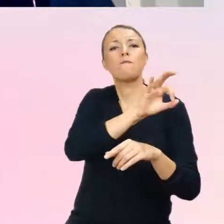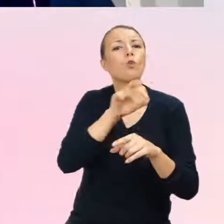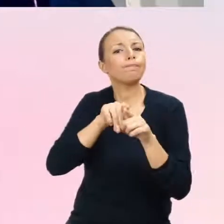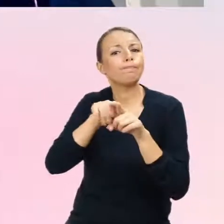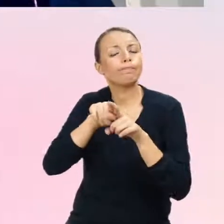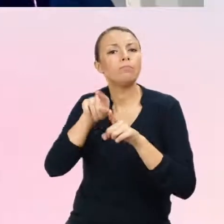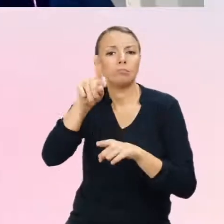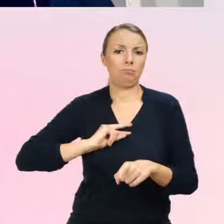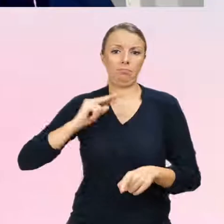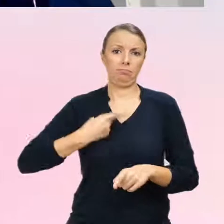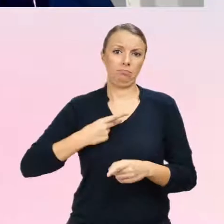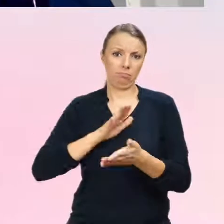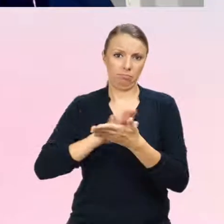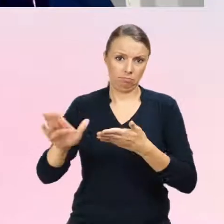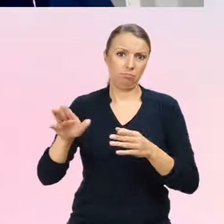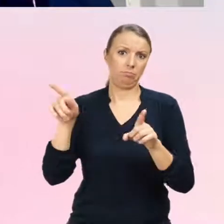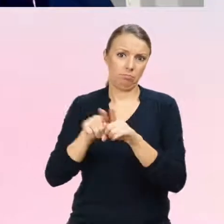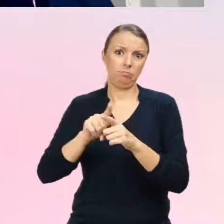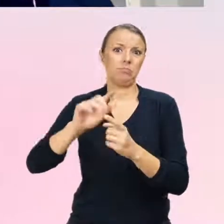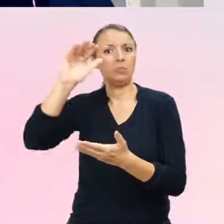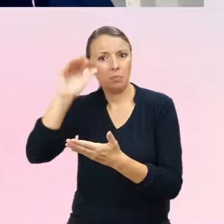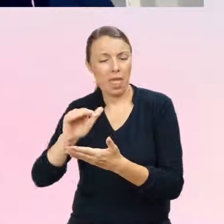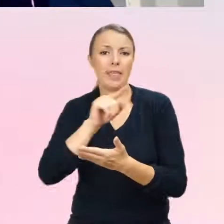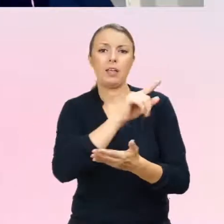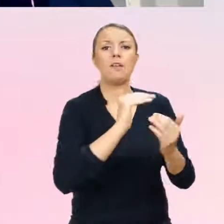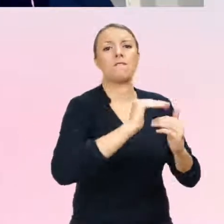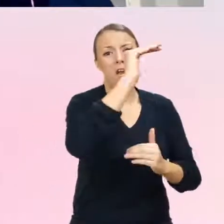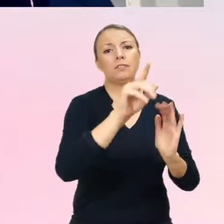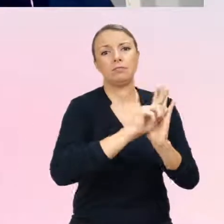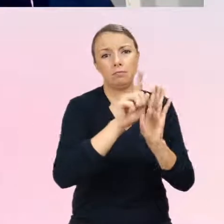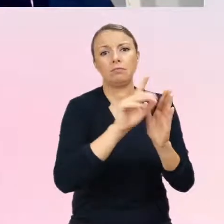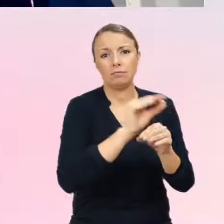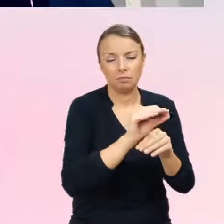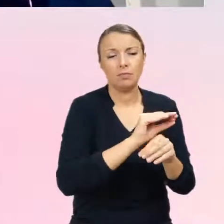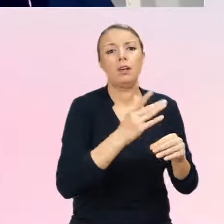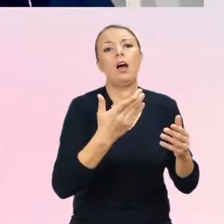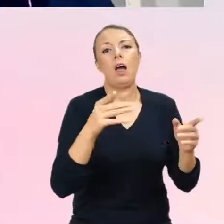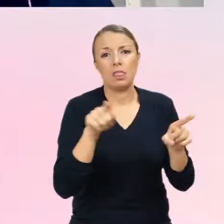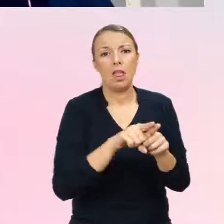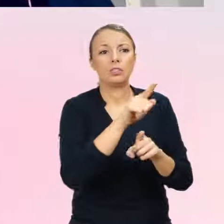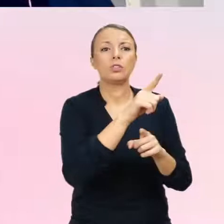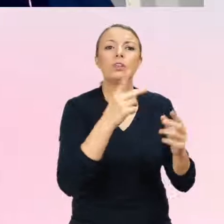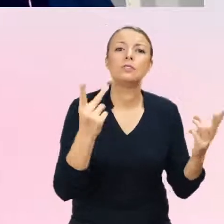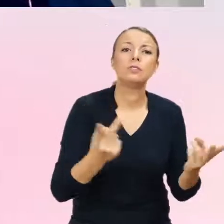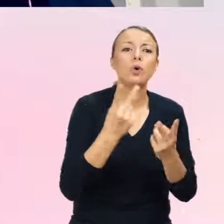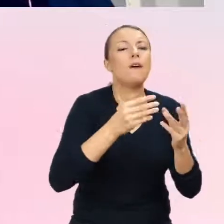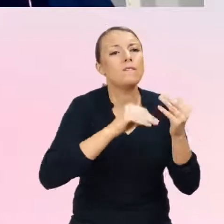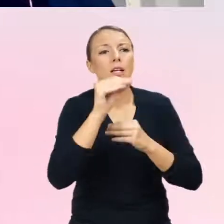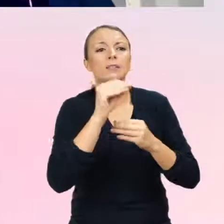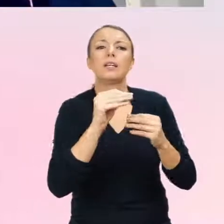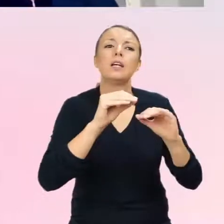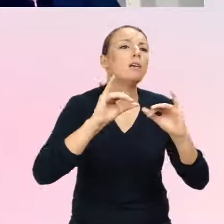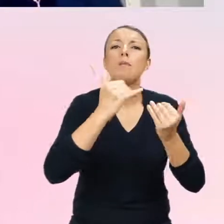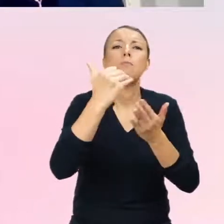i najczęściej poszukiwano pomocy w związku z objawami zaburzeń adaptacyjnych.